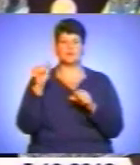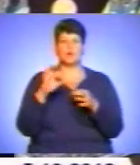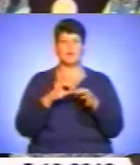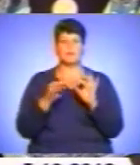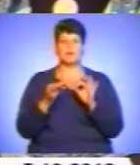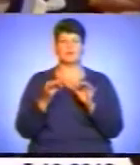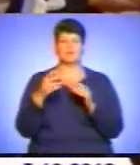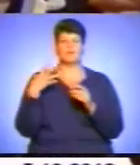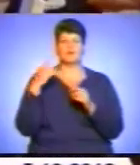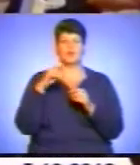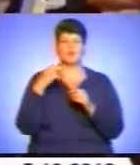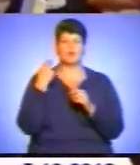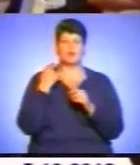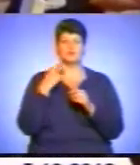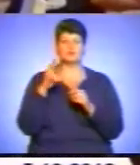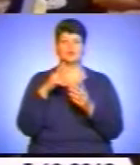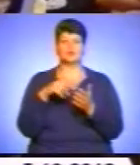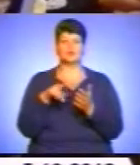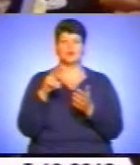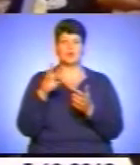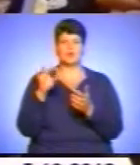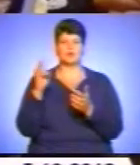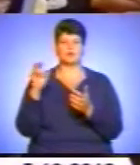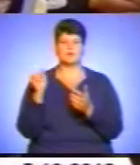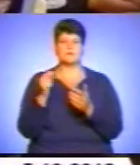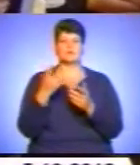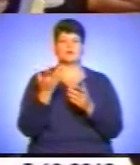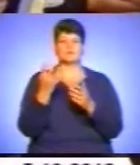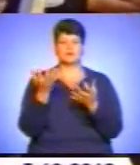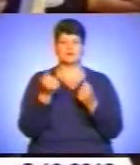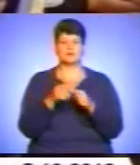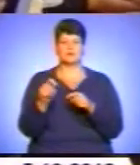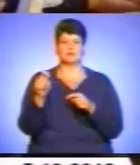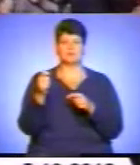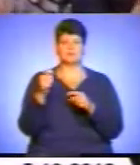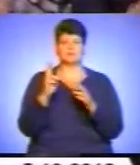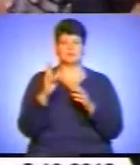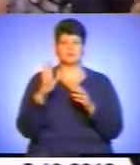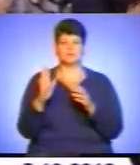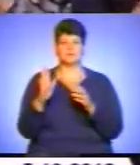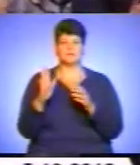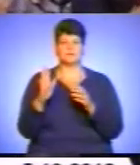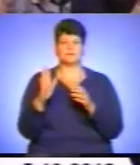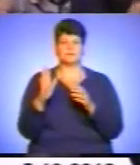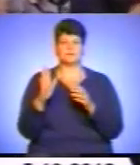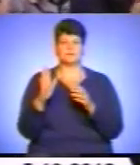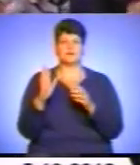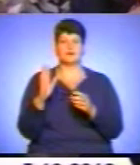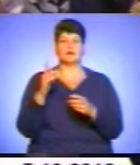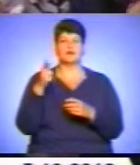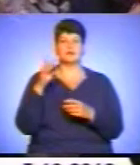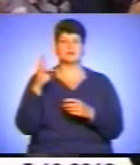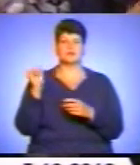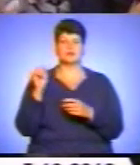Яна Дементєва, Наталя Довготько, Анастасія Коженкова та Катерина Тарасенко. Тарасенко Єкатерина